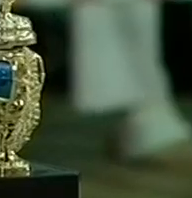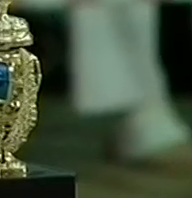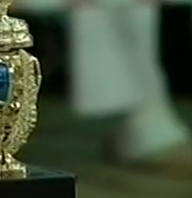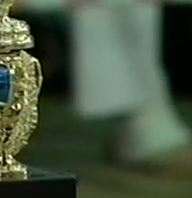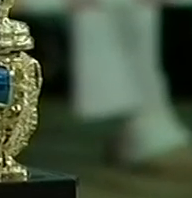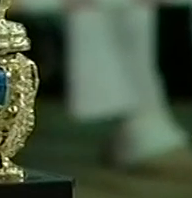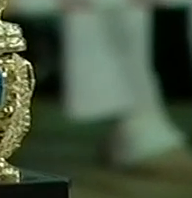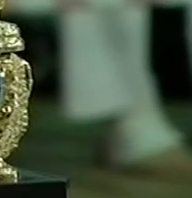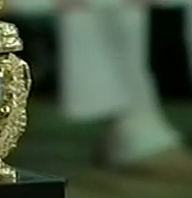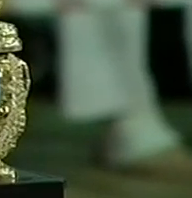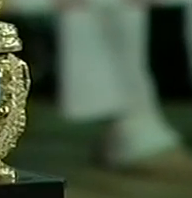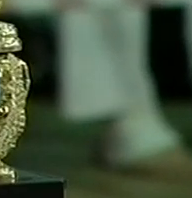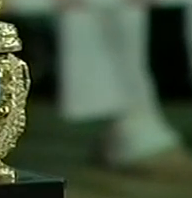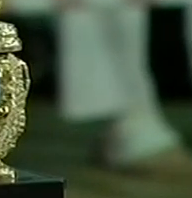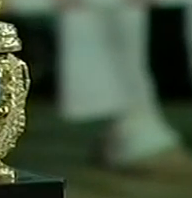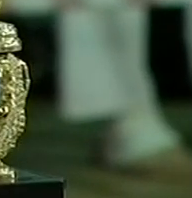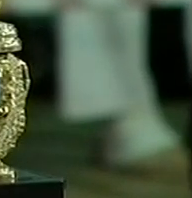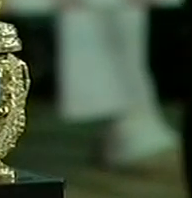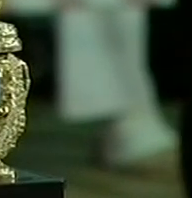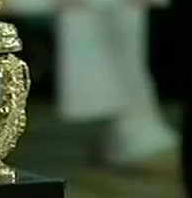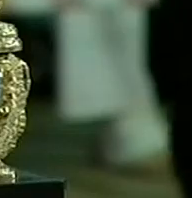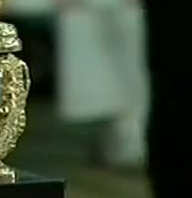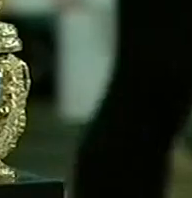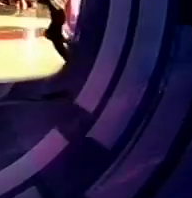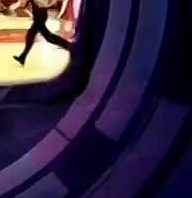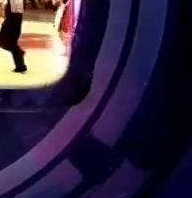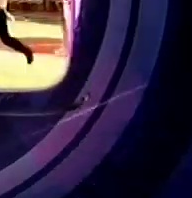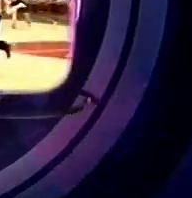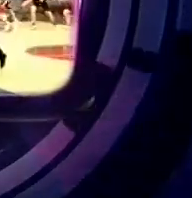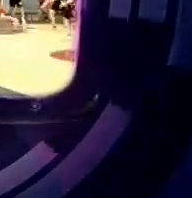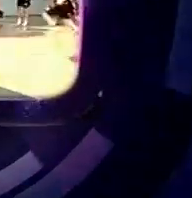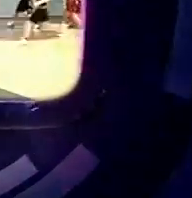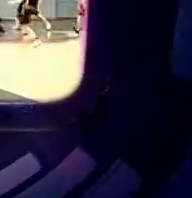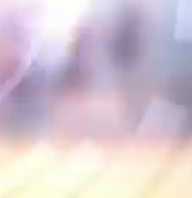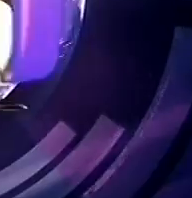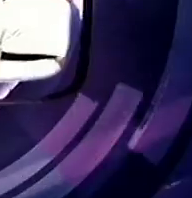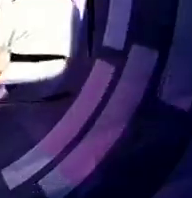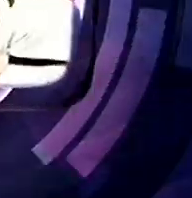Олександр Сметанко, Кирило Ющишин, Микола Головко – новини спорту. Дякую